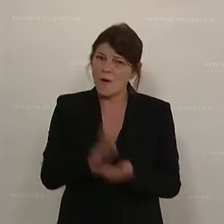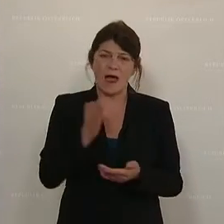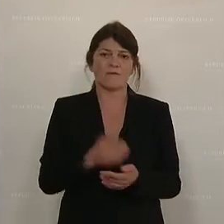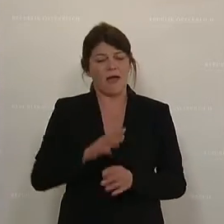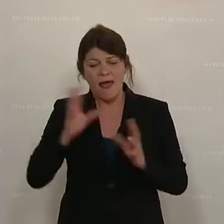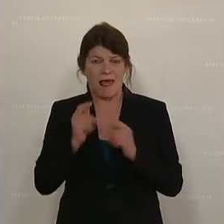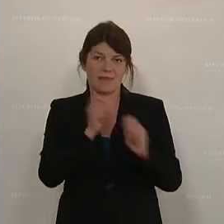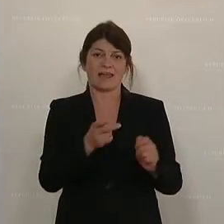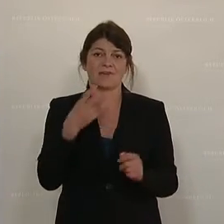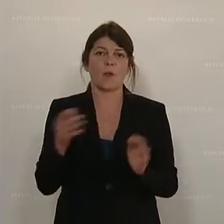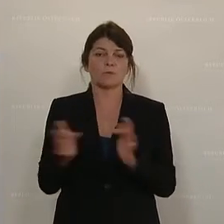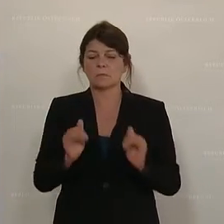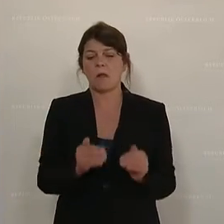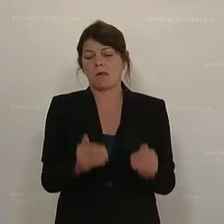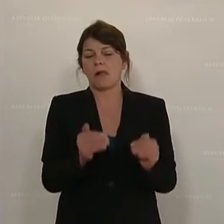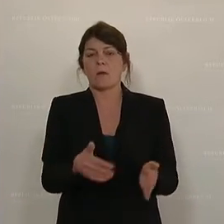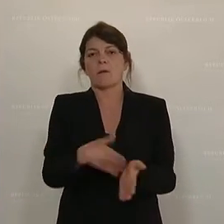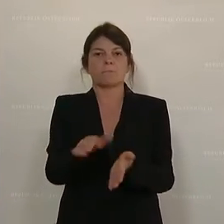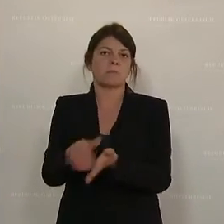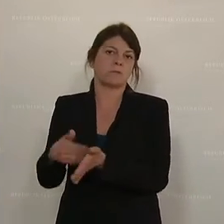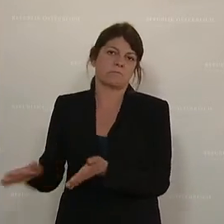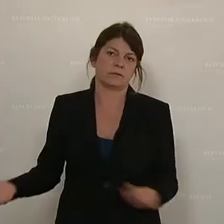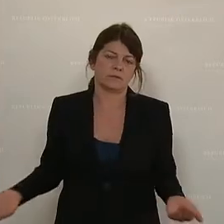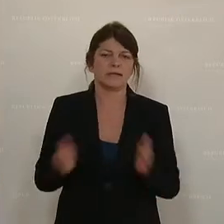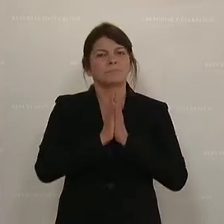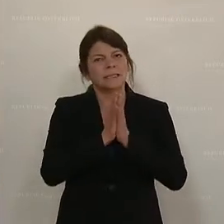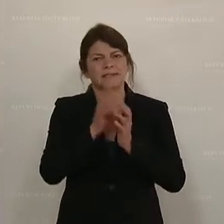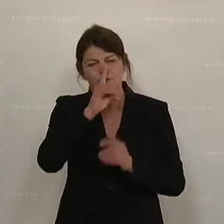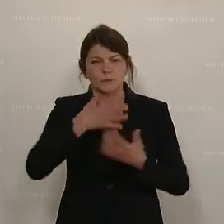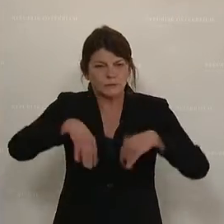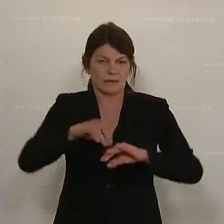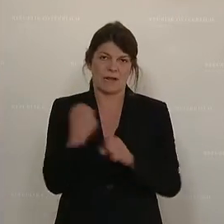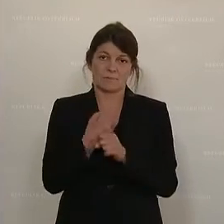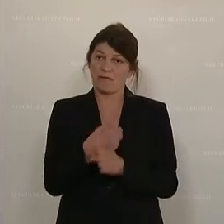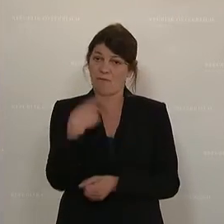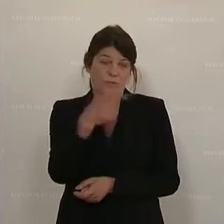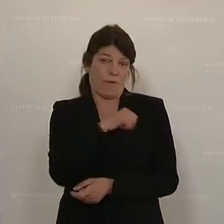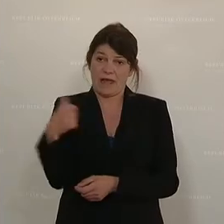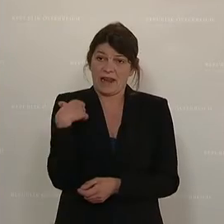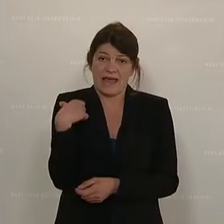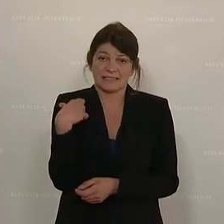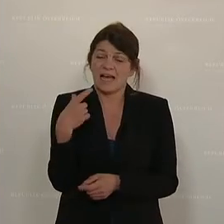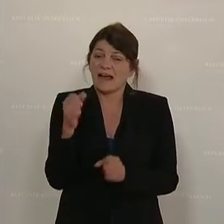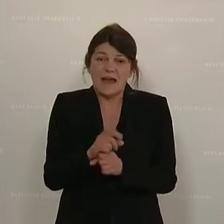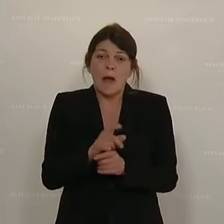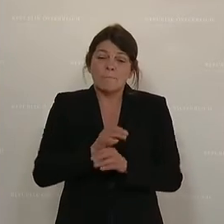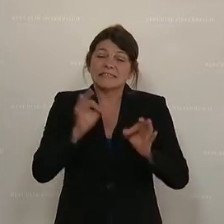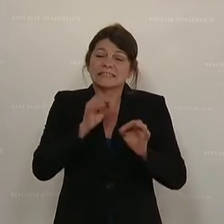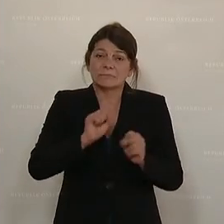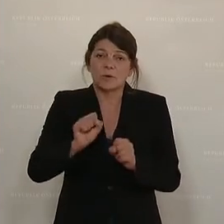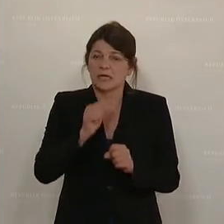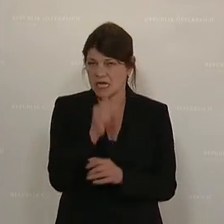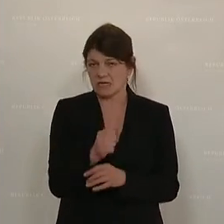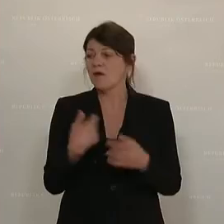Anträge der Opposition zu vertagen oder abzuweisen. Versuchen wir es gemeinsam. Sie alleine können es auch bestmöglich nicht. Wir könnten es